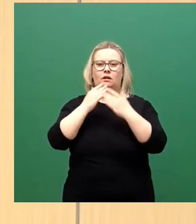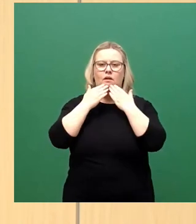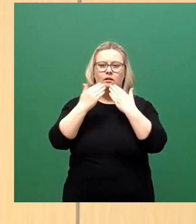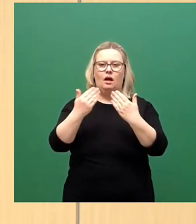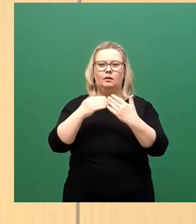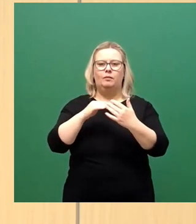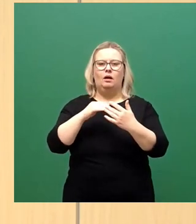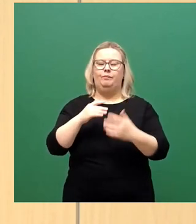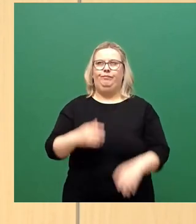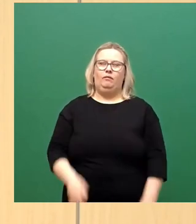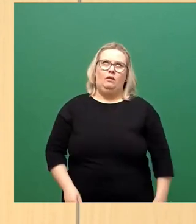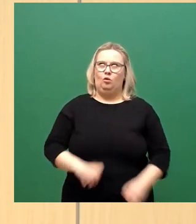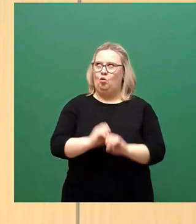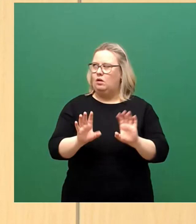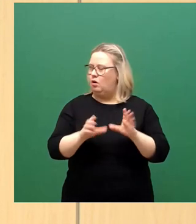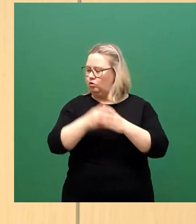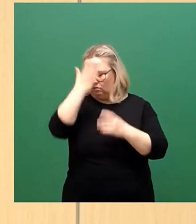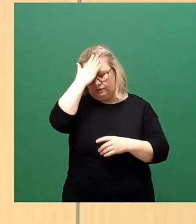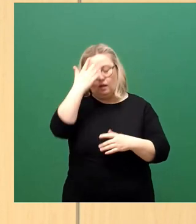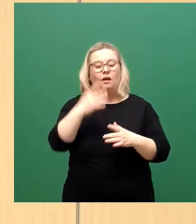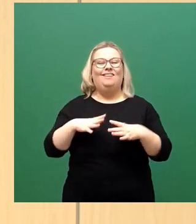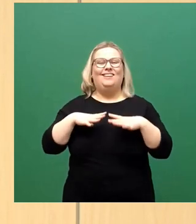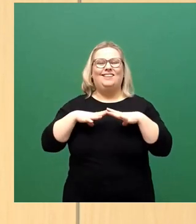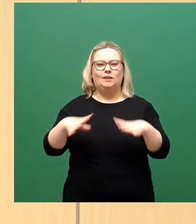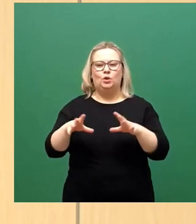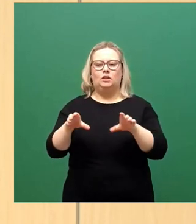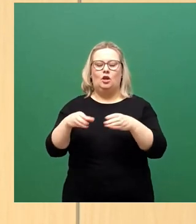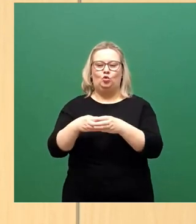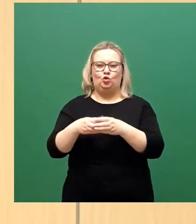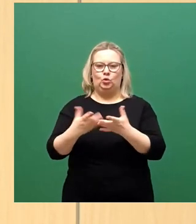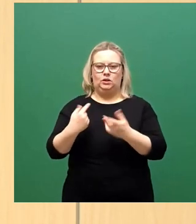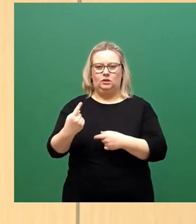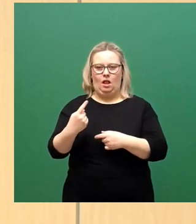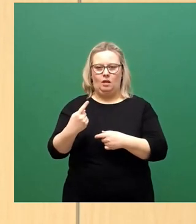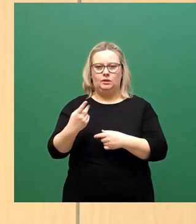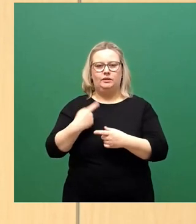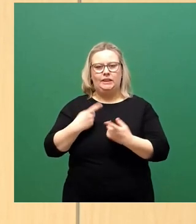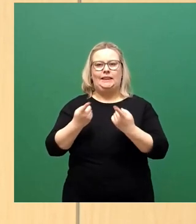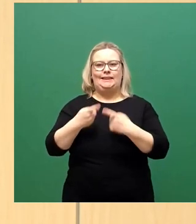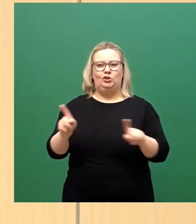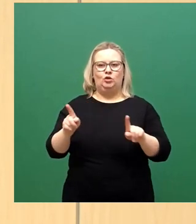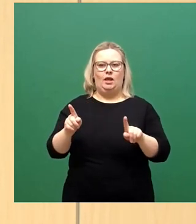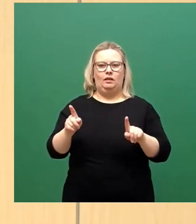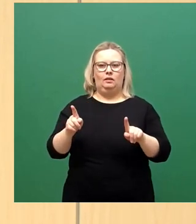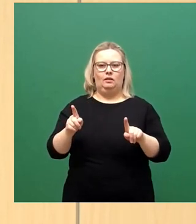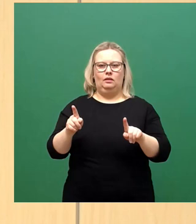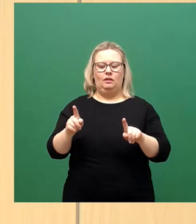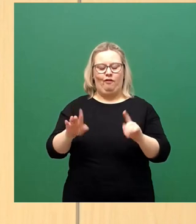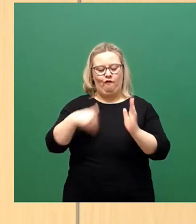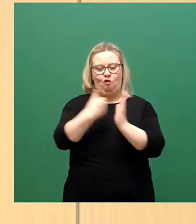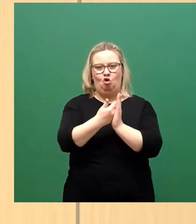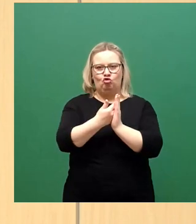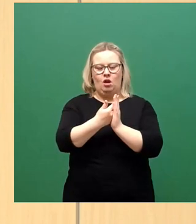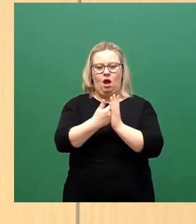der Corona-Ausschuss sage ich schon, der Gesundheitsausschuss unseren Vorschlag als Dissidenten einer Priorisierung der verschiedenen vulnerablen